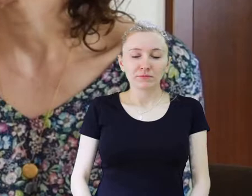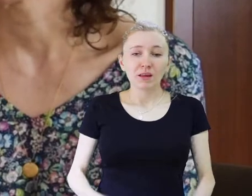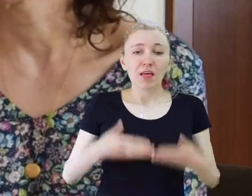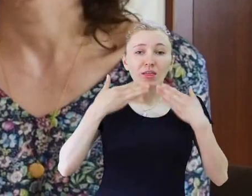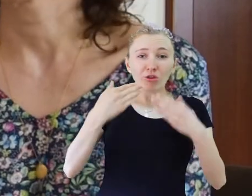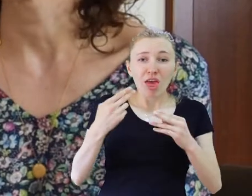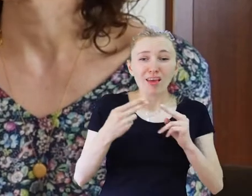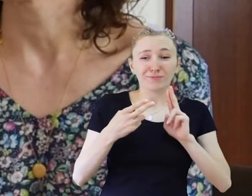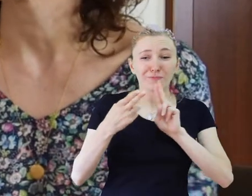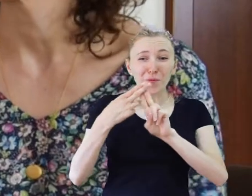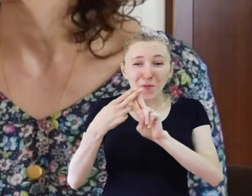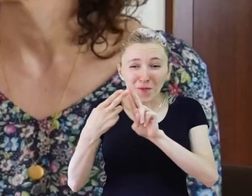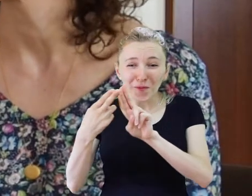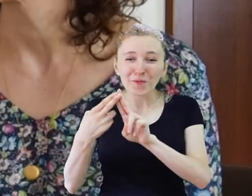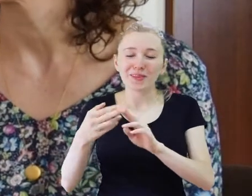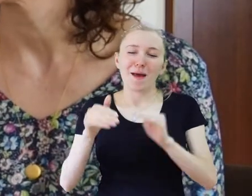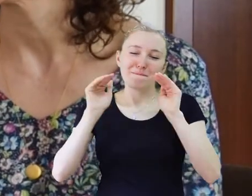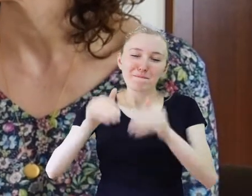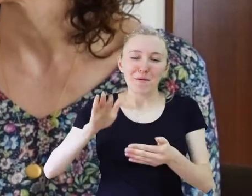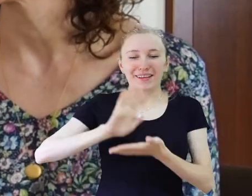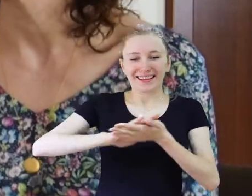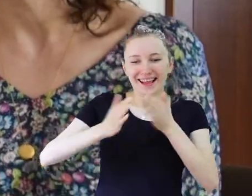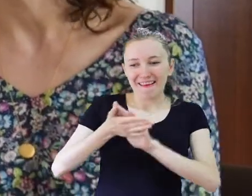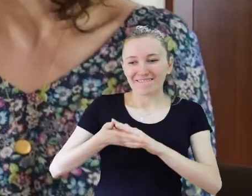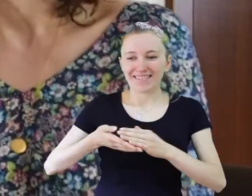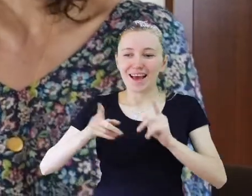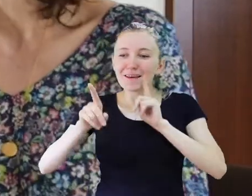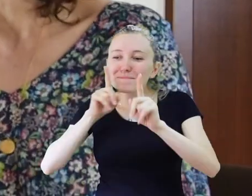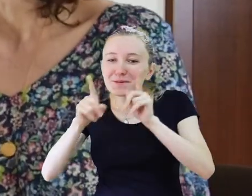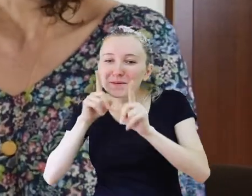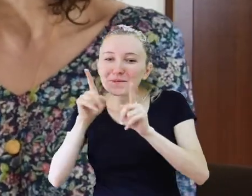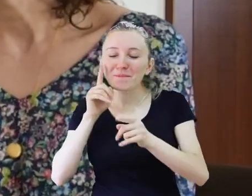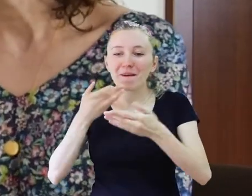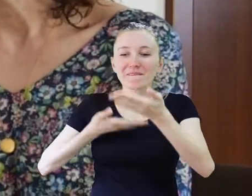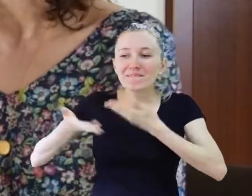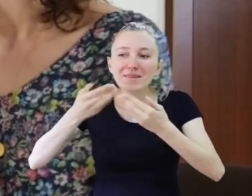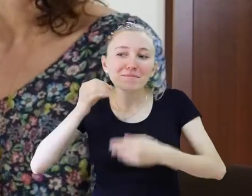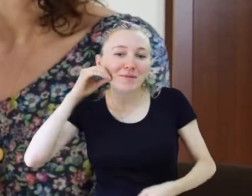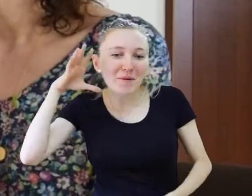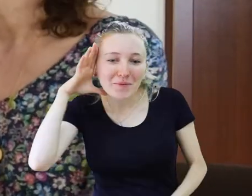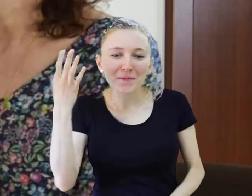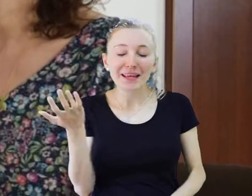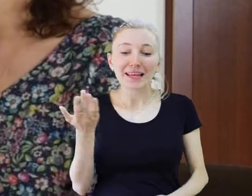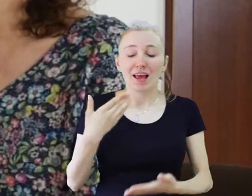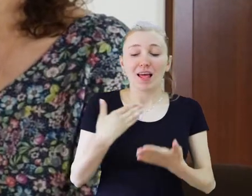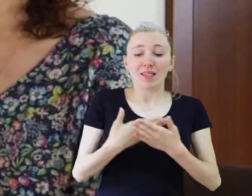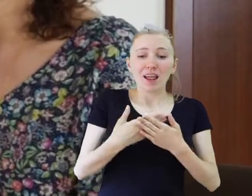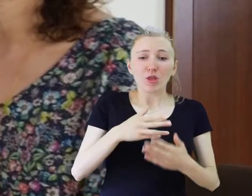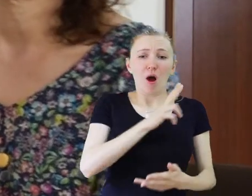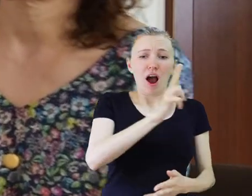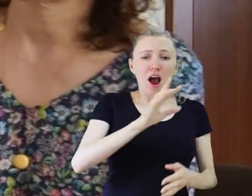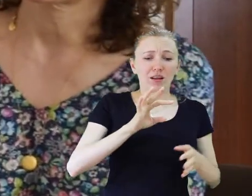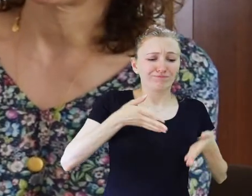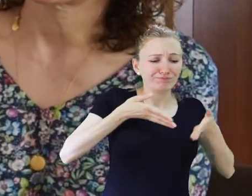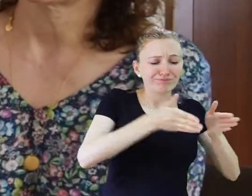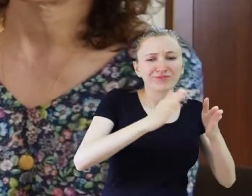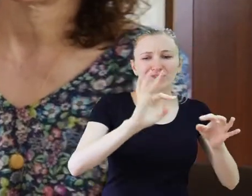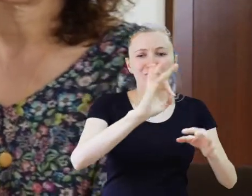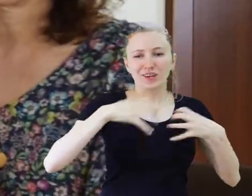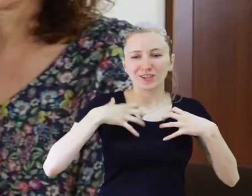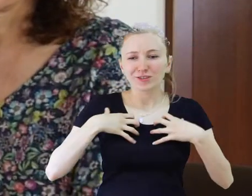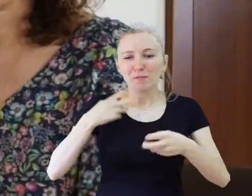No i tylko możemy się porozumiewać w ten sposób, co u nas słychać. Bo każdy już odszedł